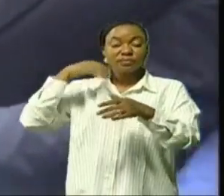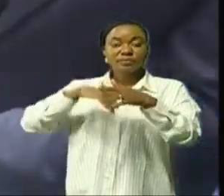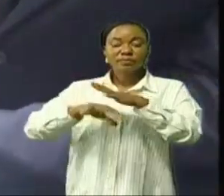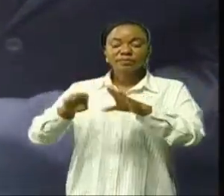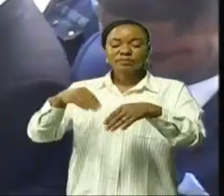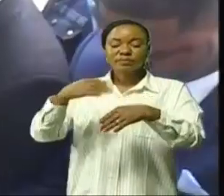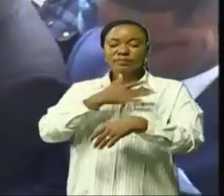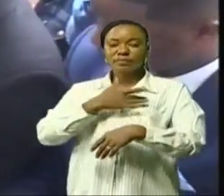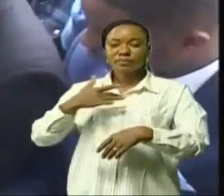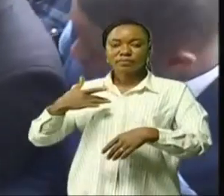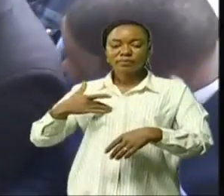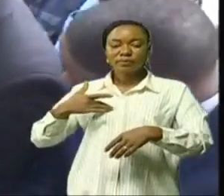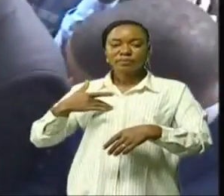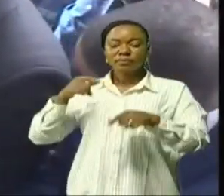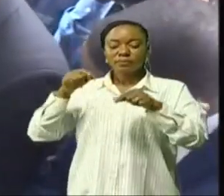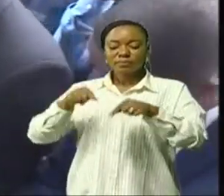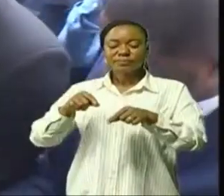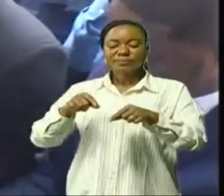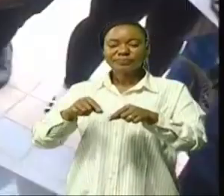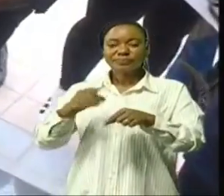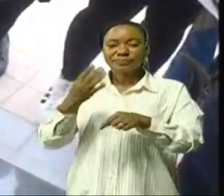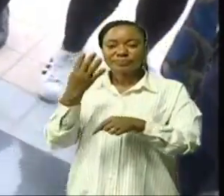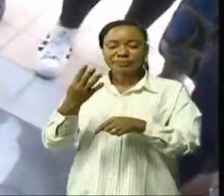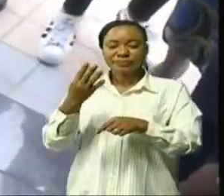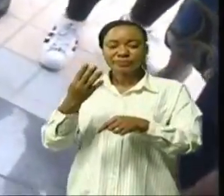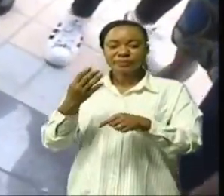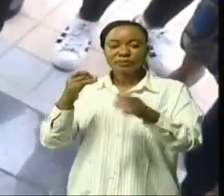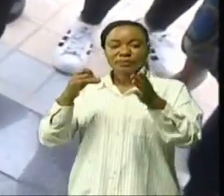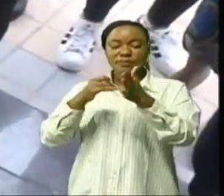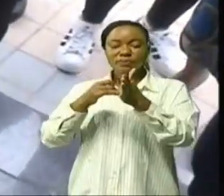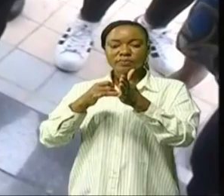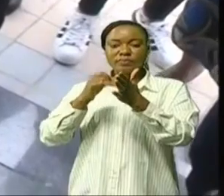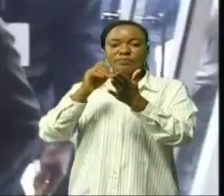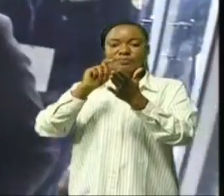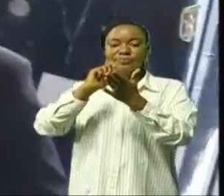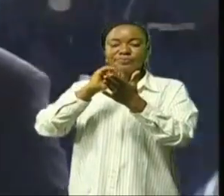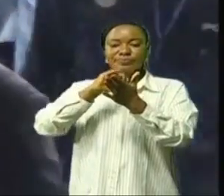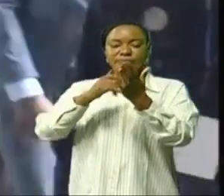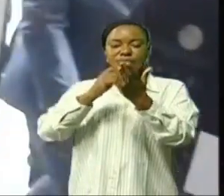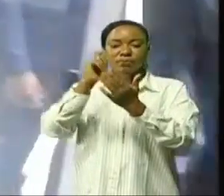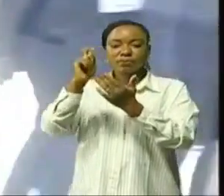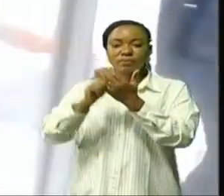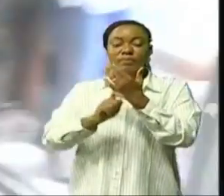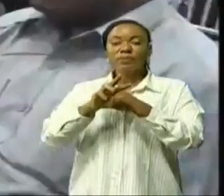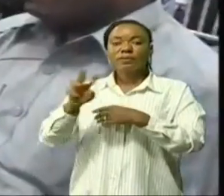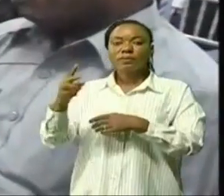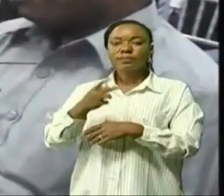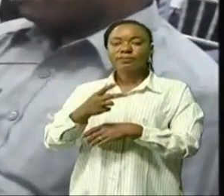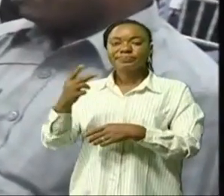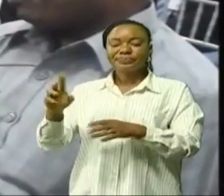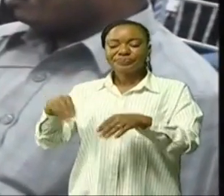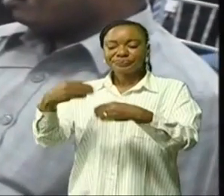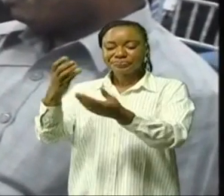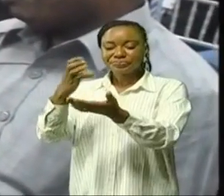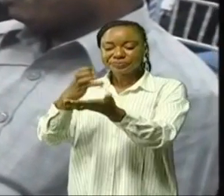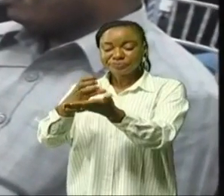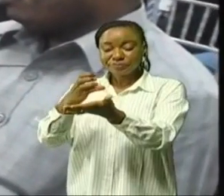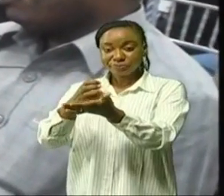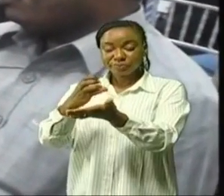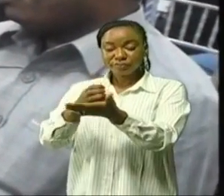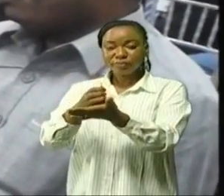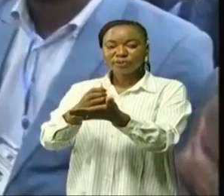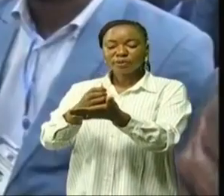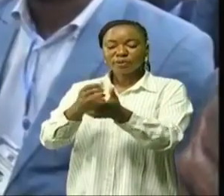urbaine lancé officiellement ce jeudi 7 juillet 2022 cette opération d'identification et de délivrance des cartes de